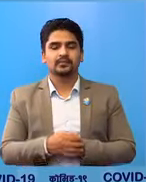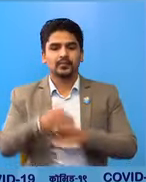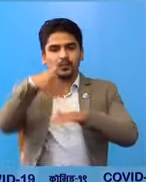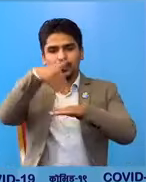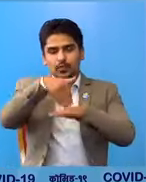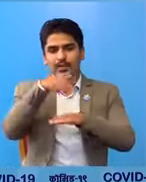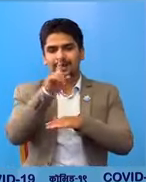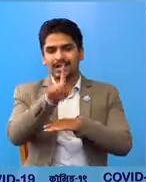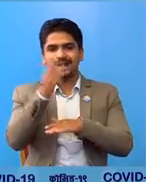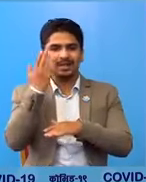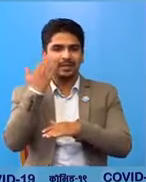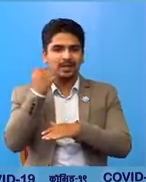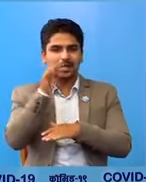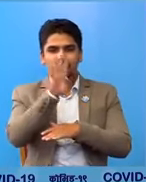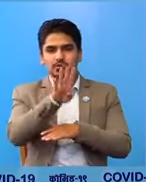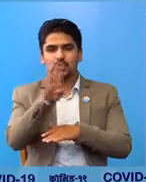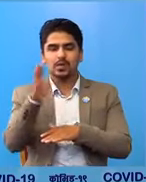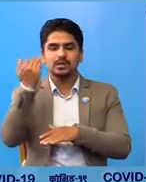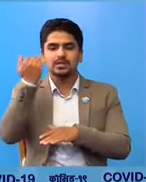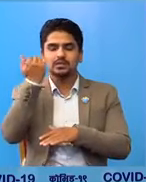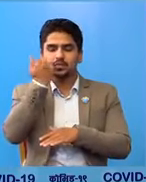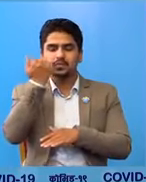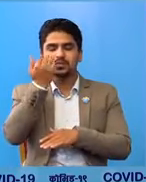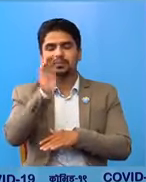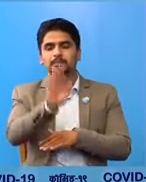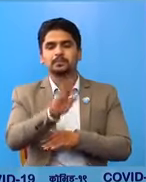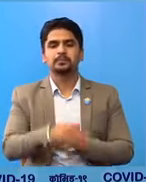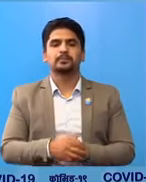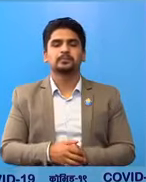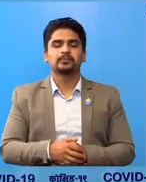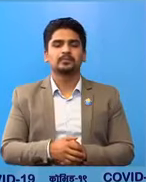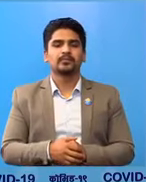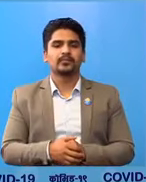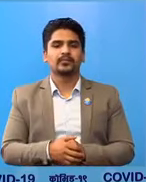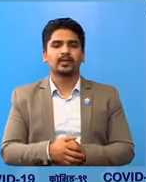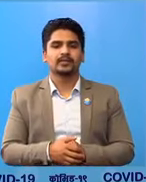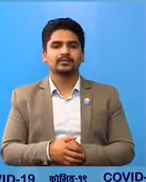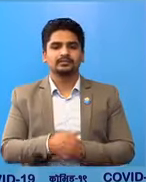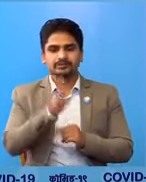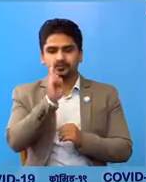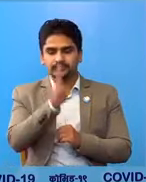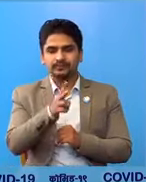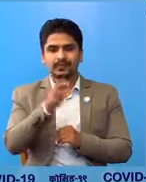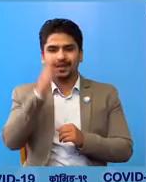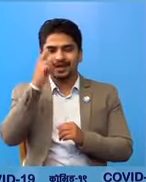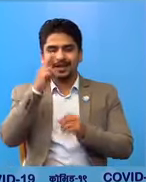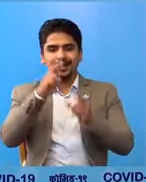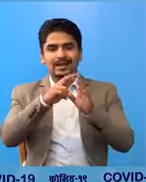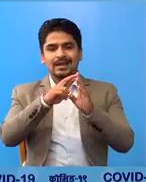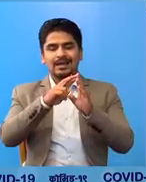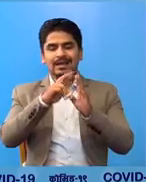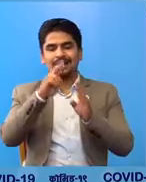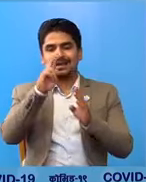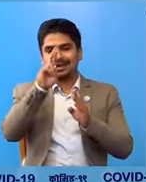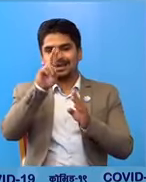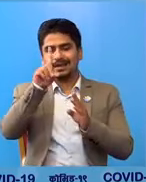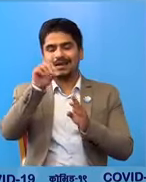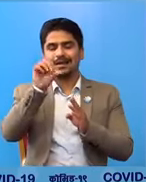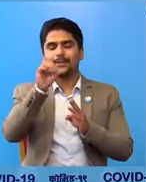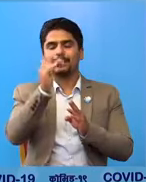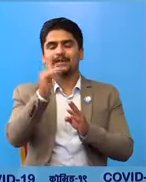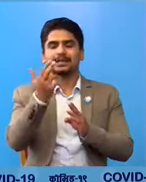पिवठान का 1 महिलार 44 पुरुष उनुँँचा। एस्ताई गरी राप्ति स्वाथ्य प्रतिस्टान परयोक्साला मा